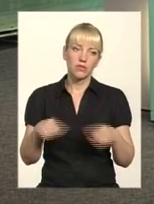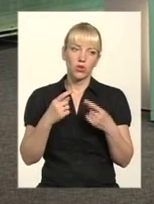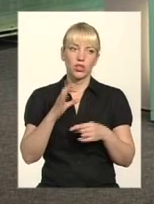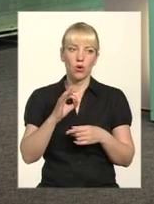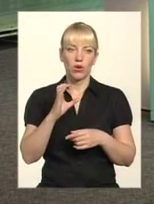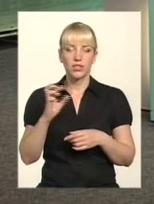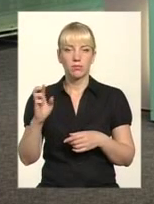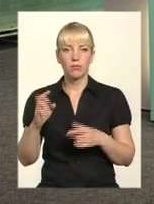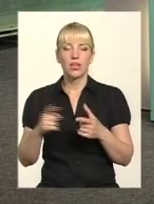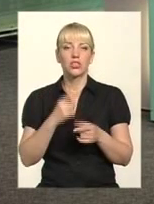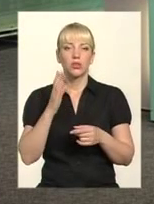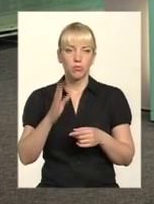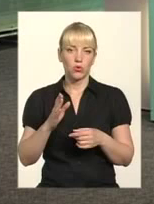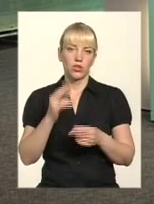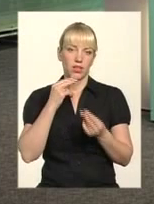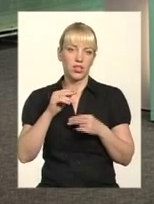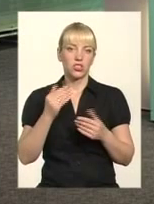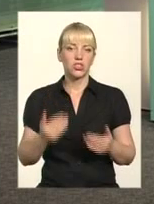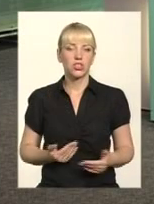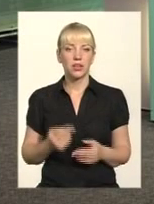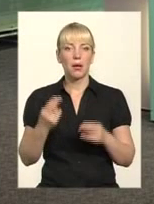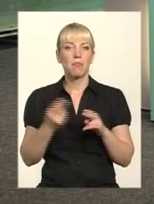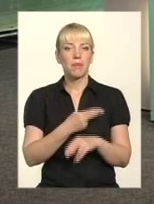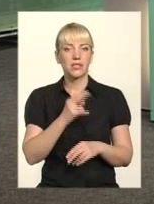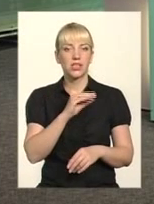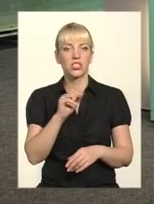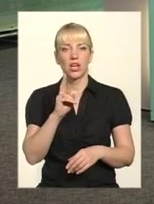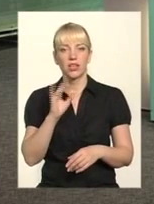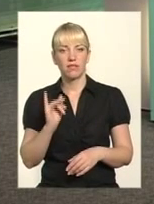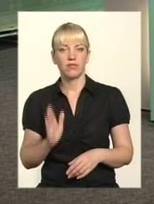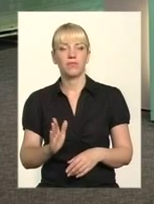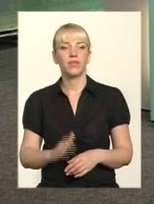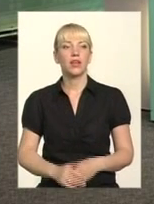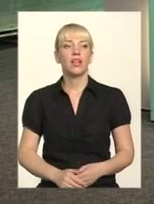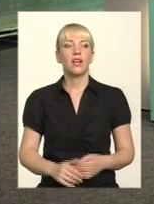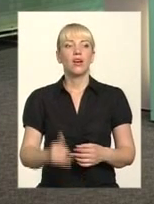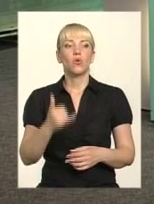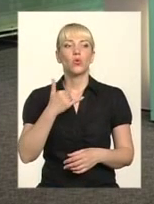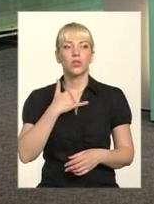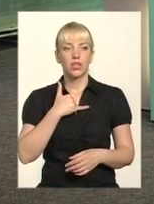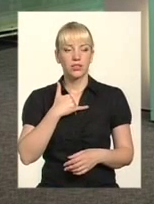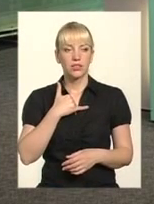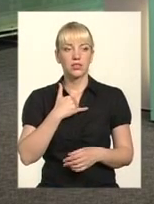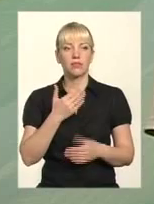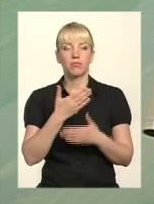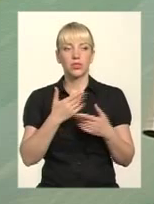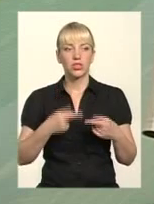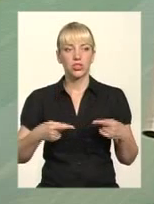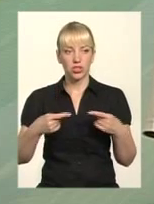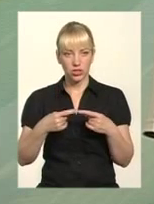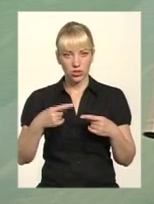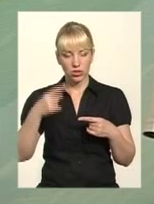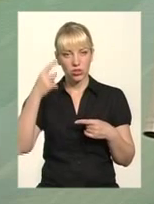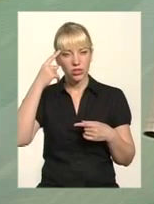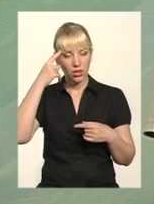чи стане краще життя без ЖЕКів? В нинішніх умовах, в нинішніх реаліях? В нас, ми чітко собі усвідомили, що коли